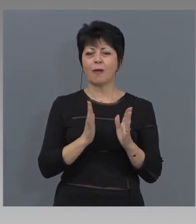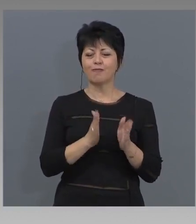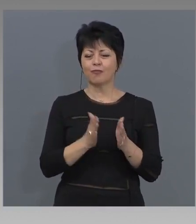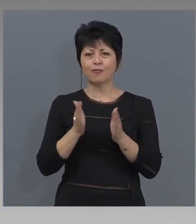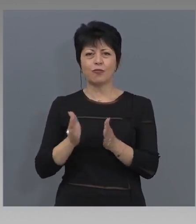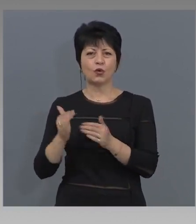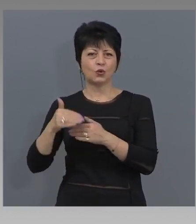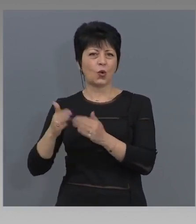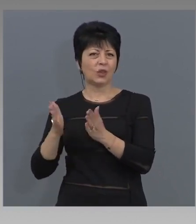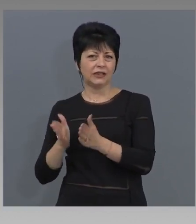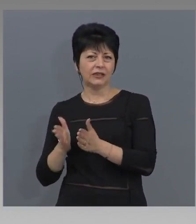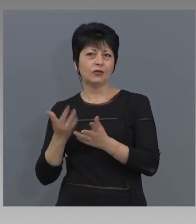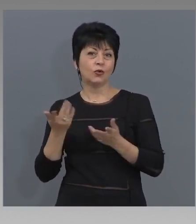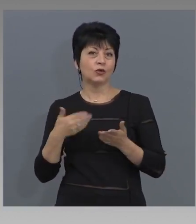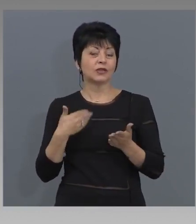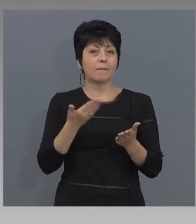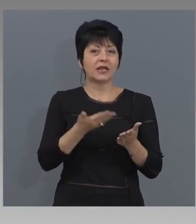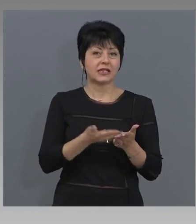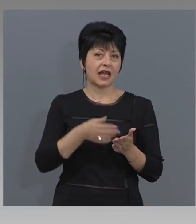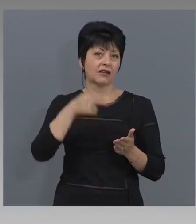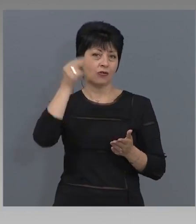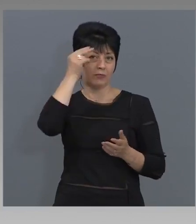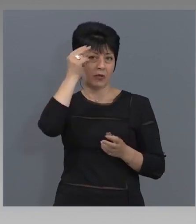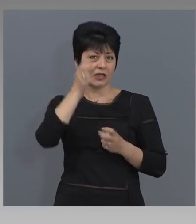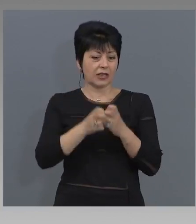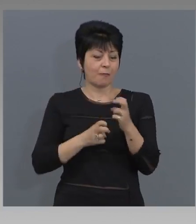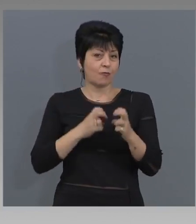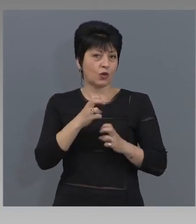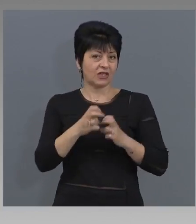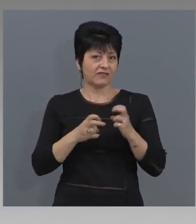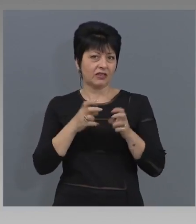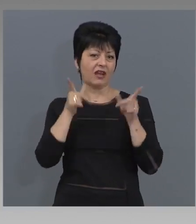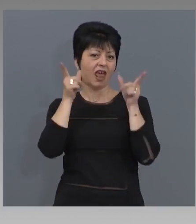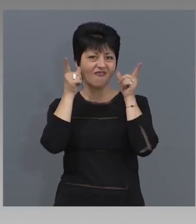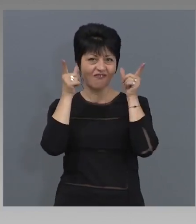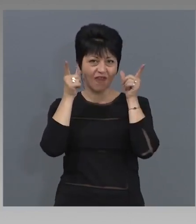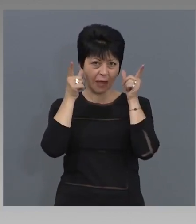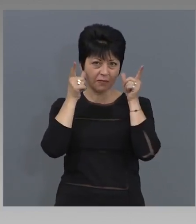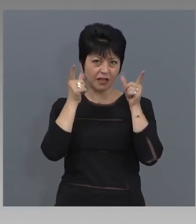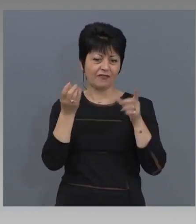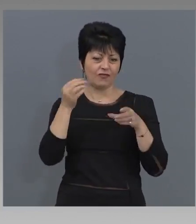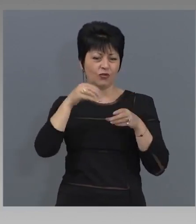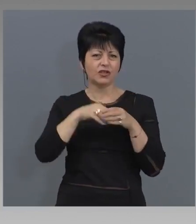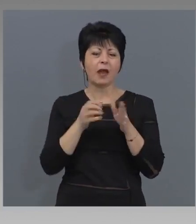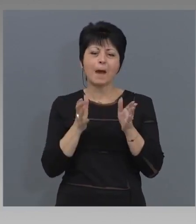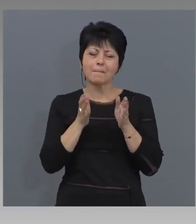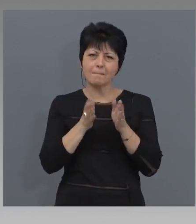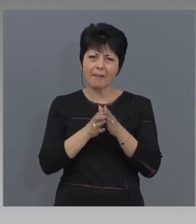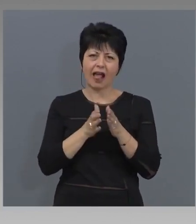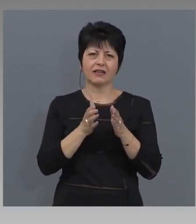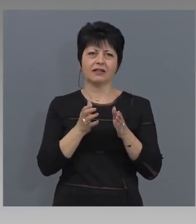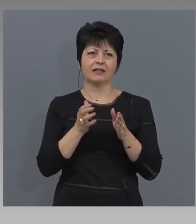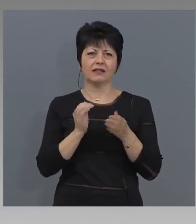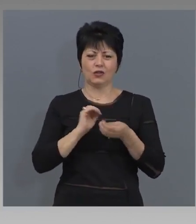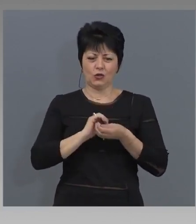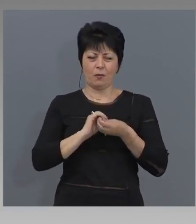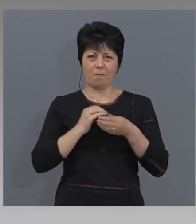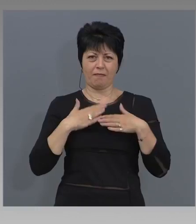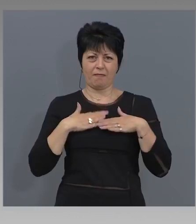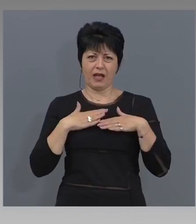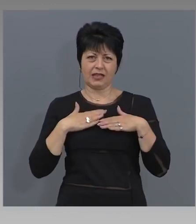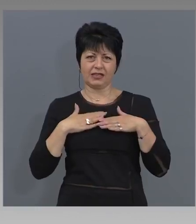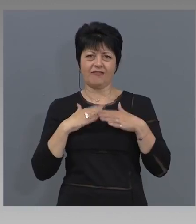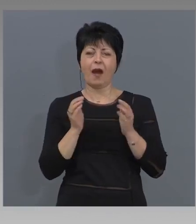предприятия и фермери. Включително малки фермери, включително малки стопанства, за да може да